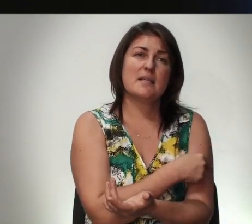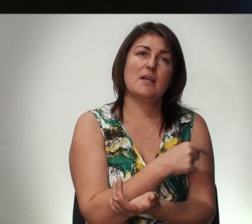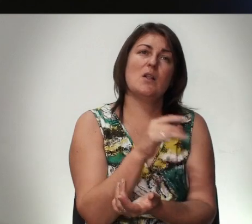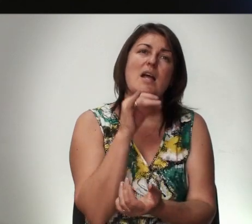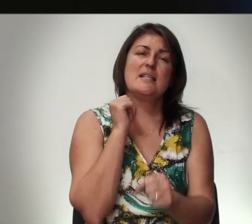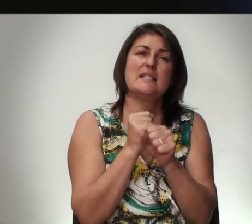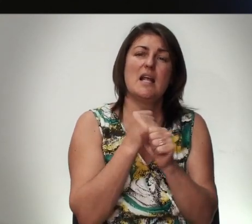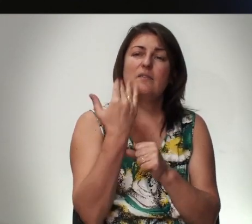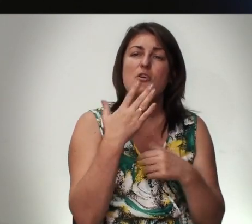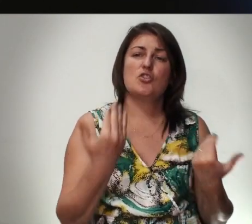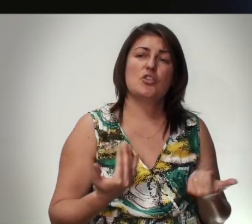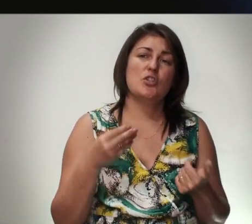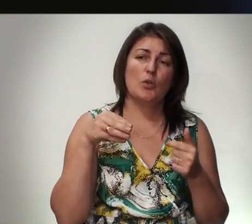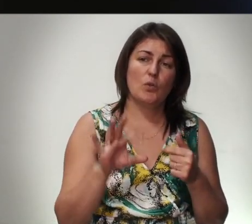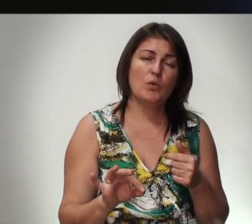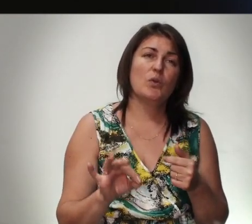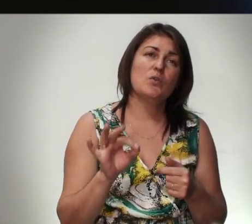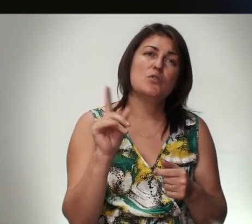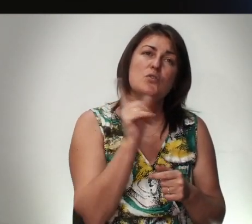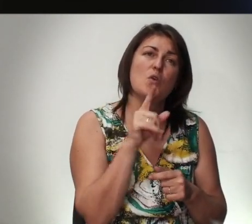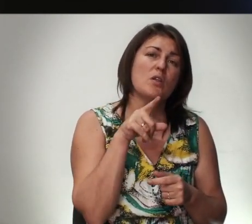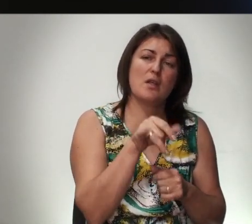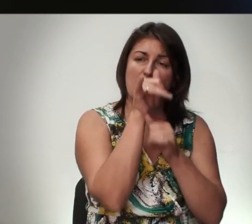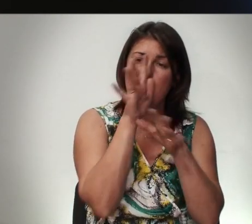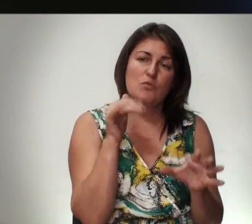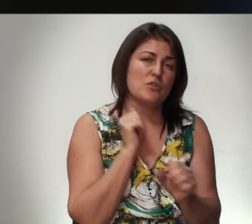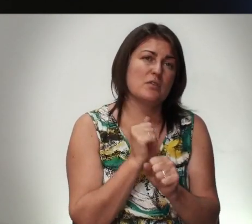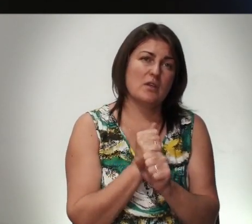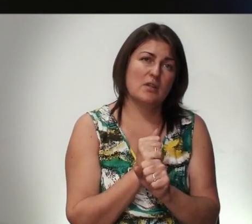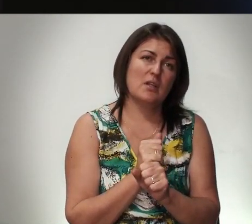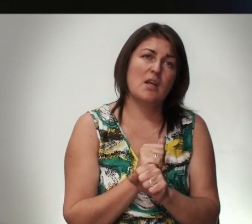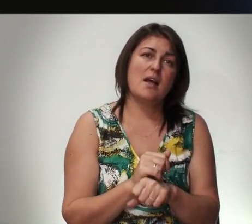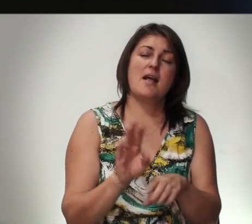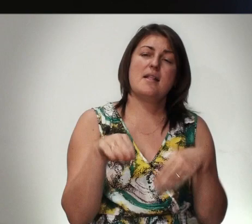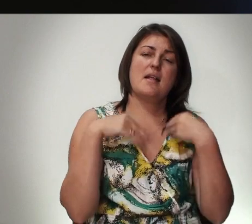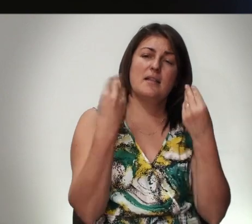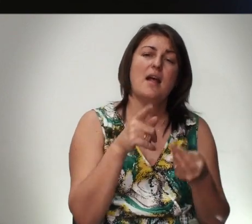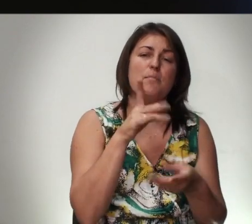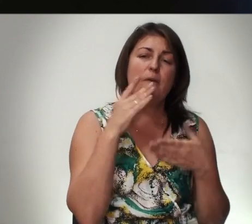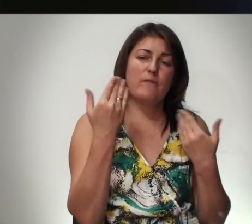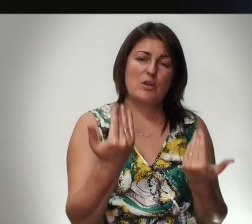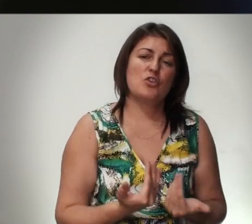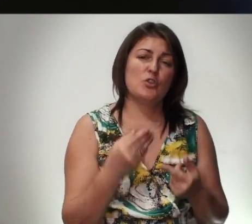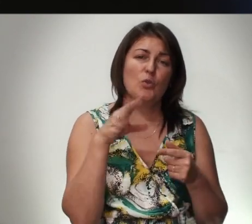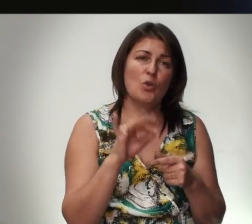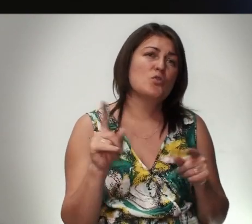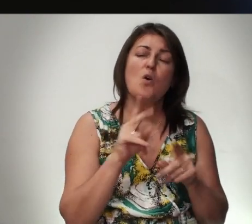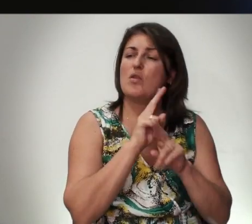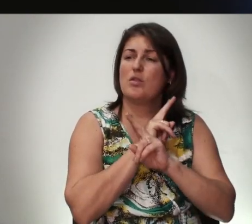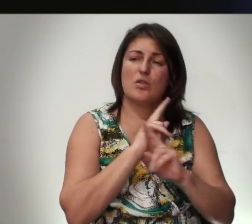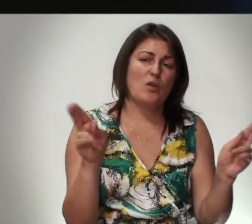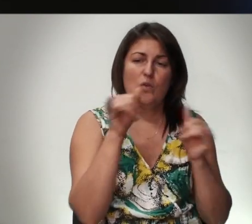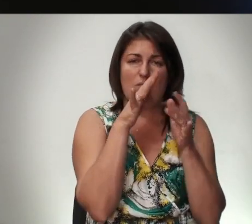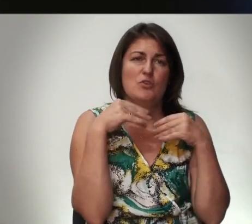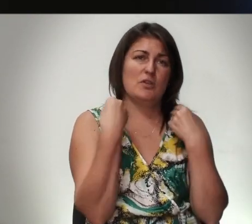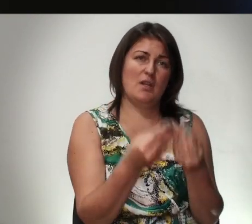Можем Входить То Что Ты Ты Не Можешь Сделать Дать Тебе В Твоей Жизни То Что Никто Не Может